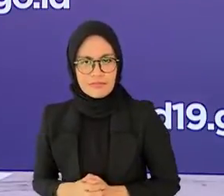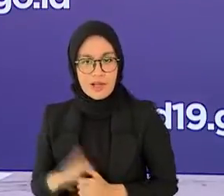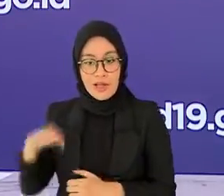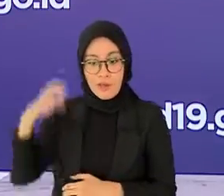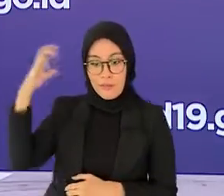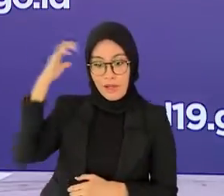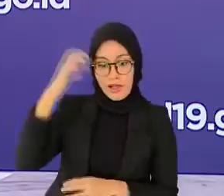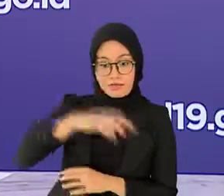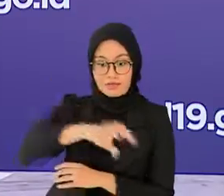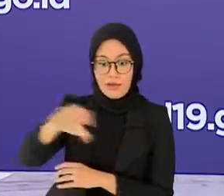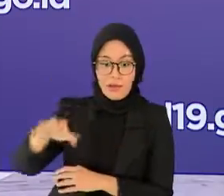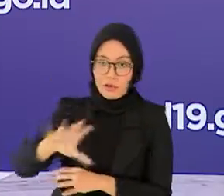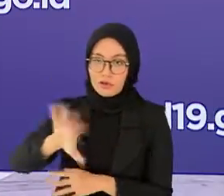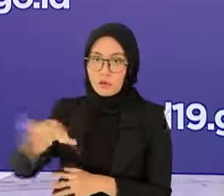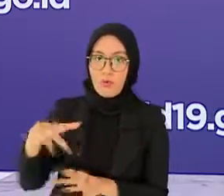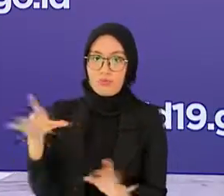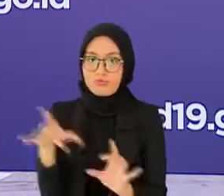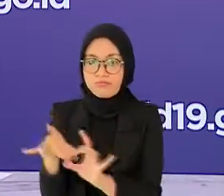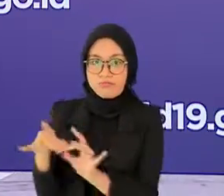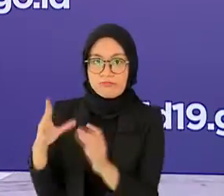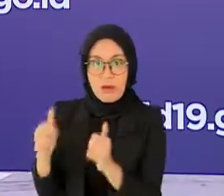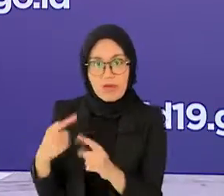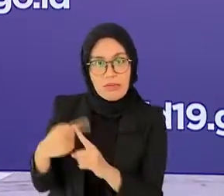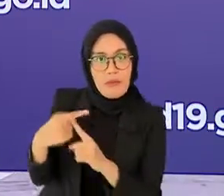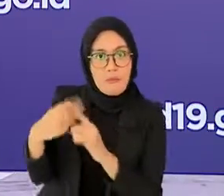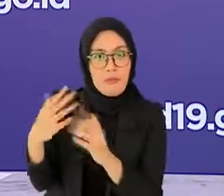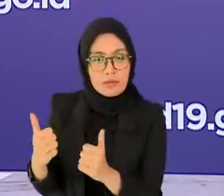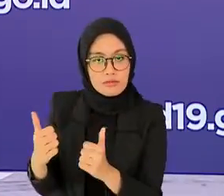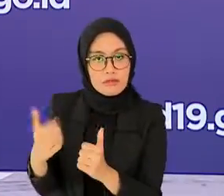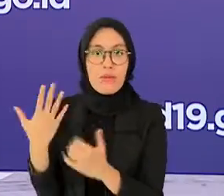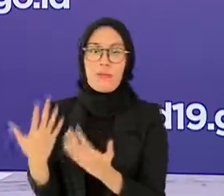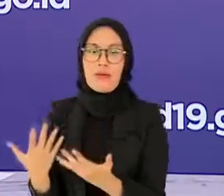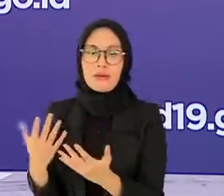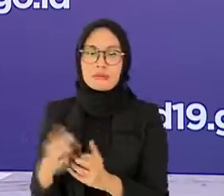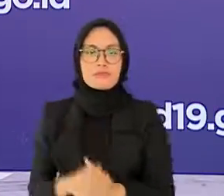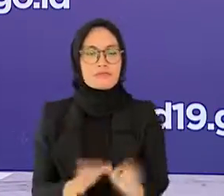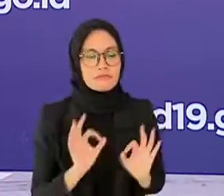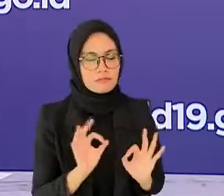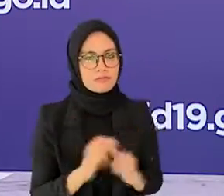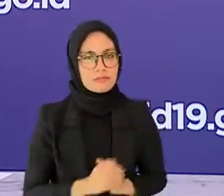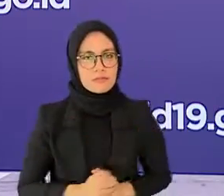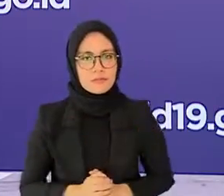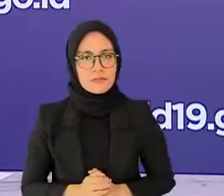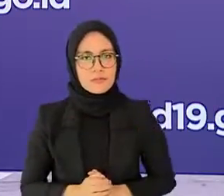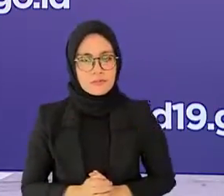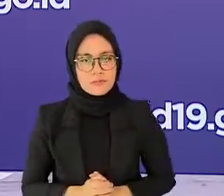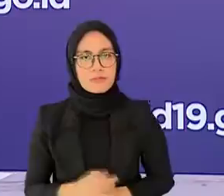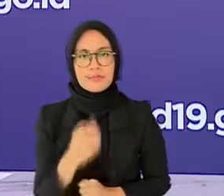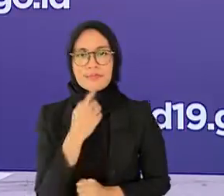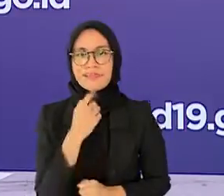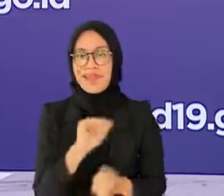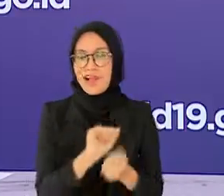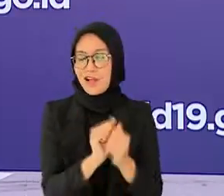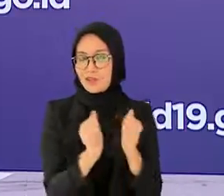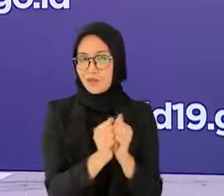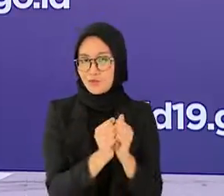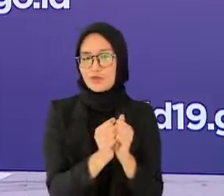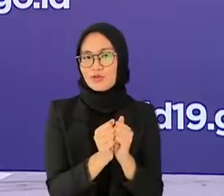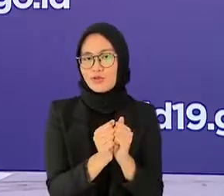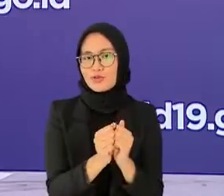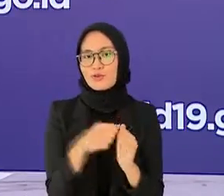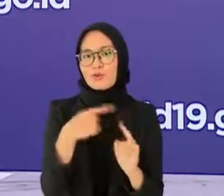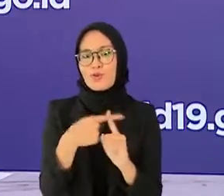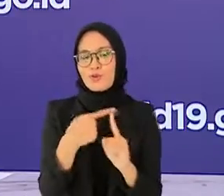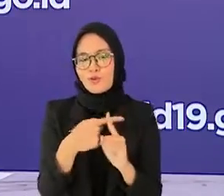semakin baik? terima kasih media Indonesia tren kasus konfirmasi mengalami penurunan yang